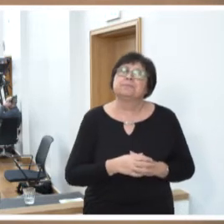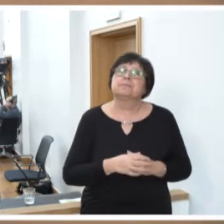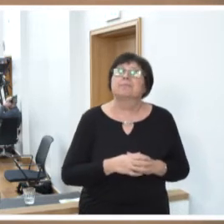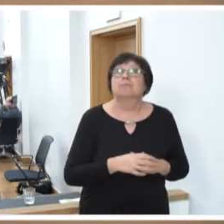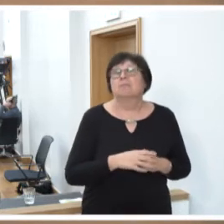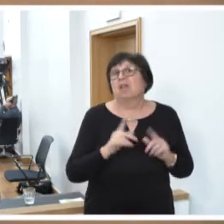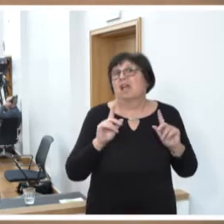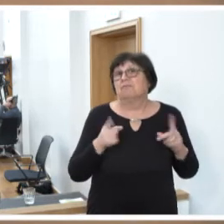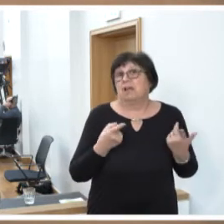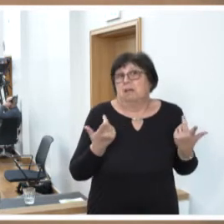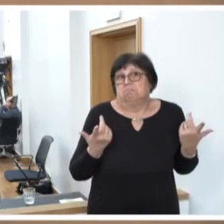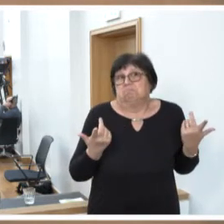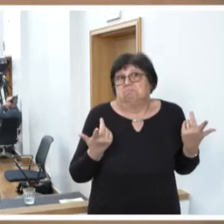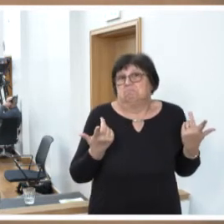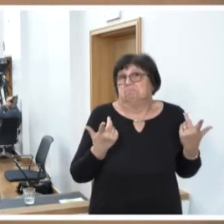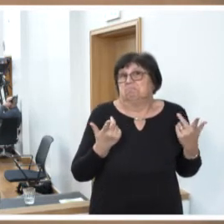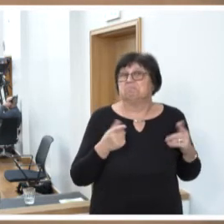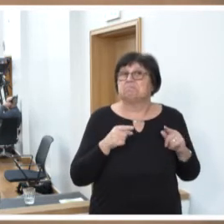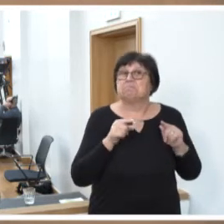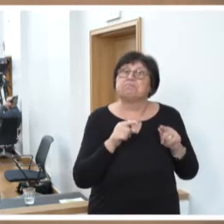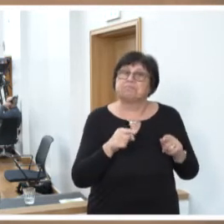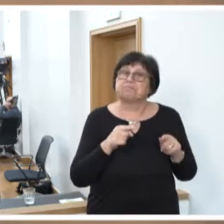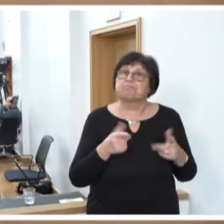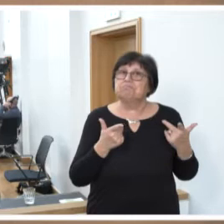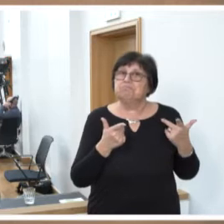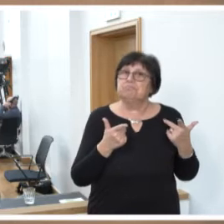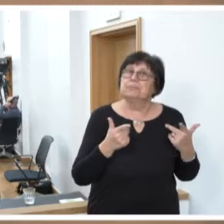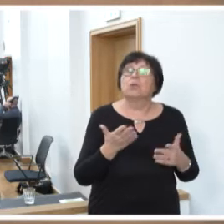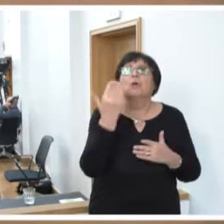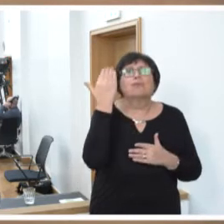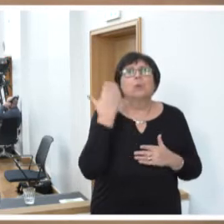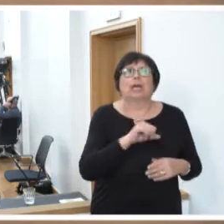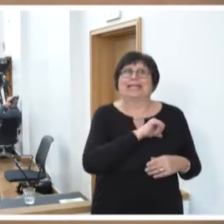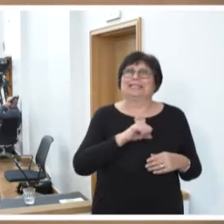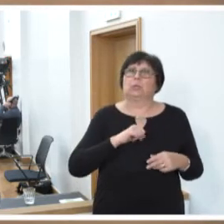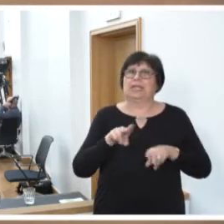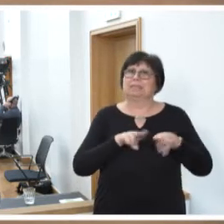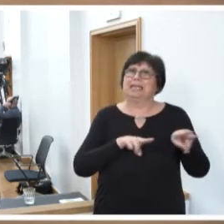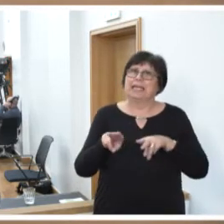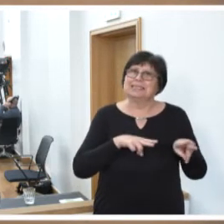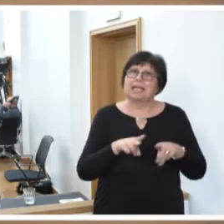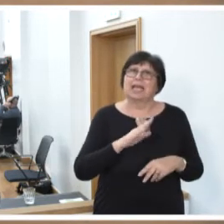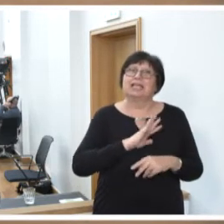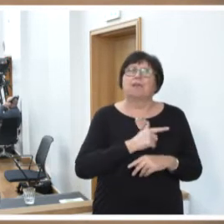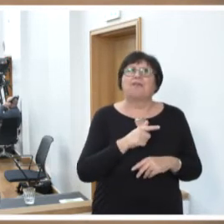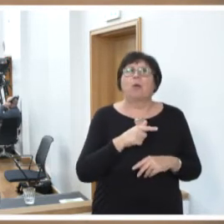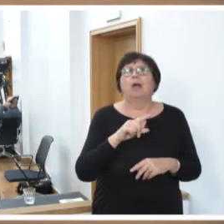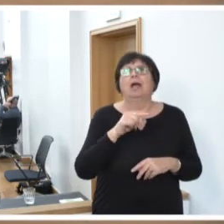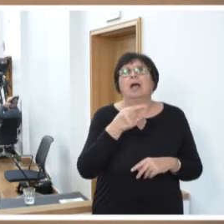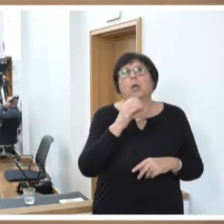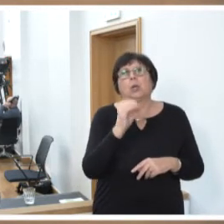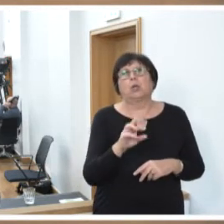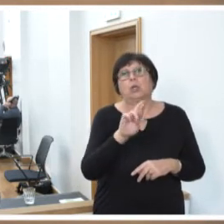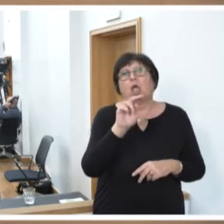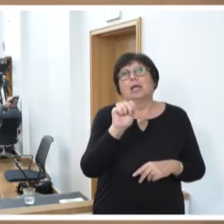die geschätzte, frühere Gesundheitsministerin Regina Görner, die ja